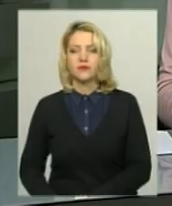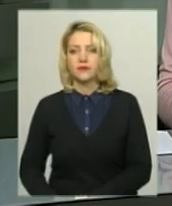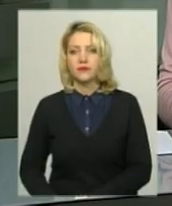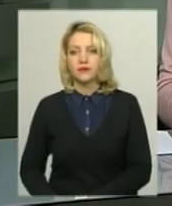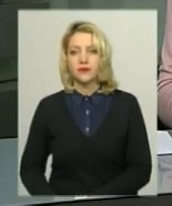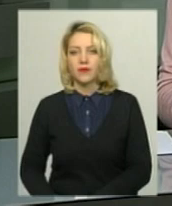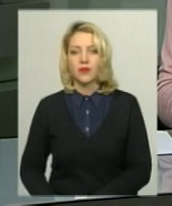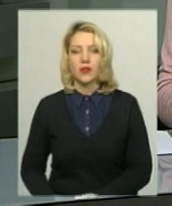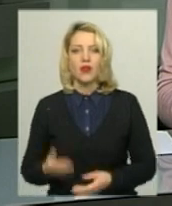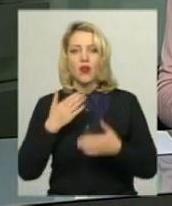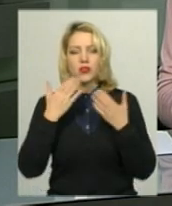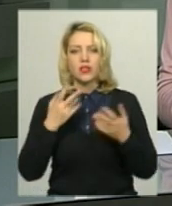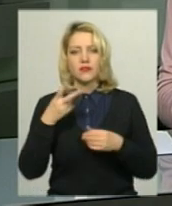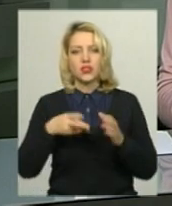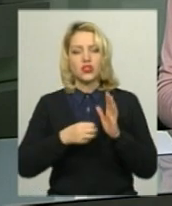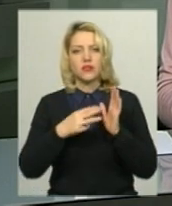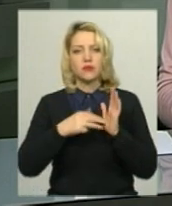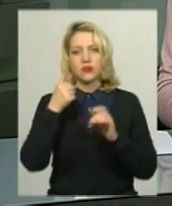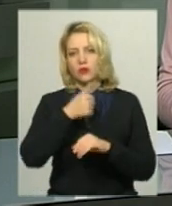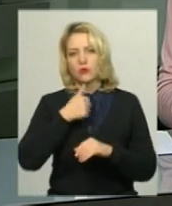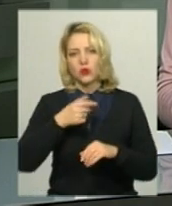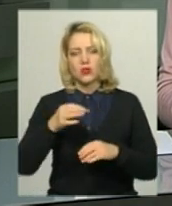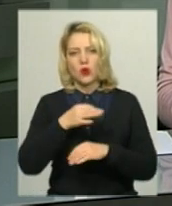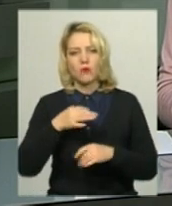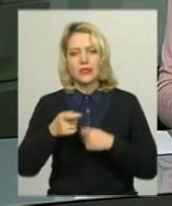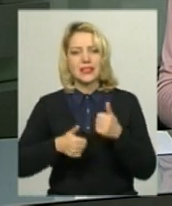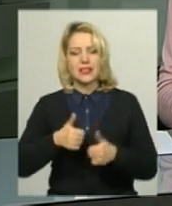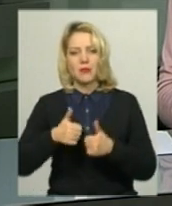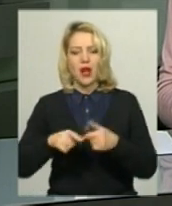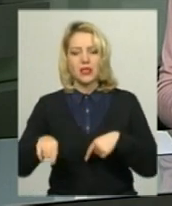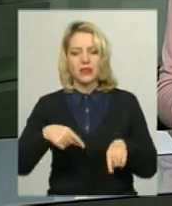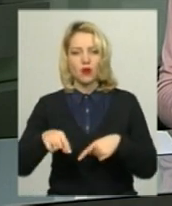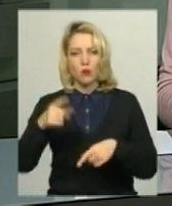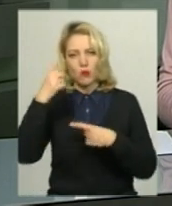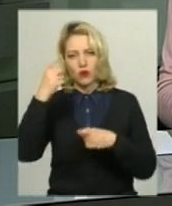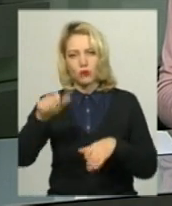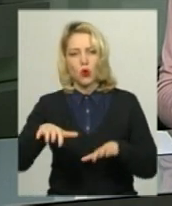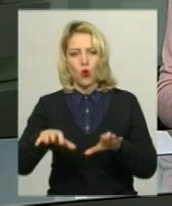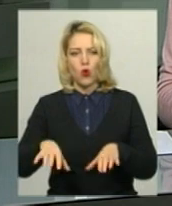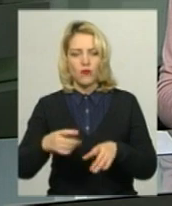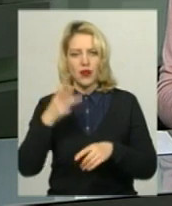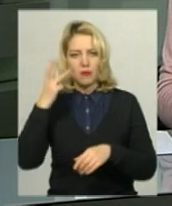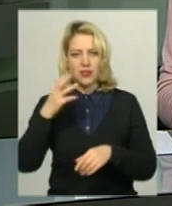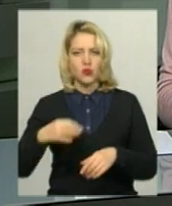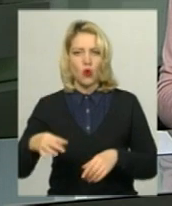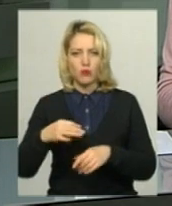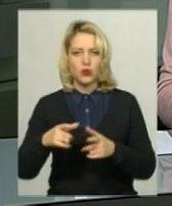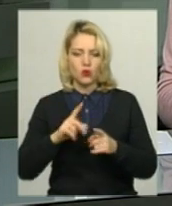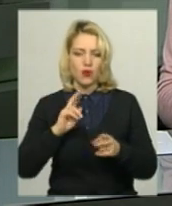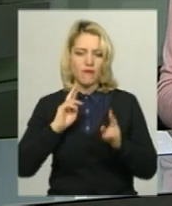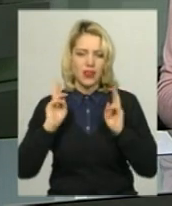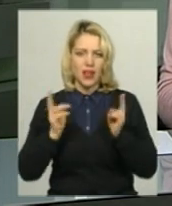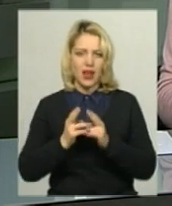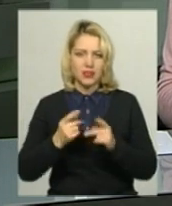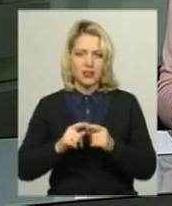В останніх у 2018 році обласних змаганнях з футболу повідомляє голова Хмельницького. Хмельницької обласної федерації футболу